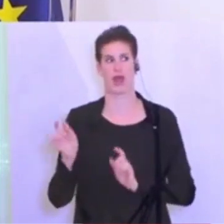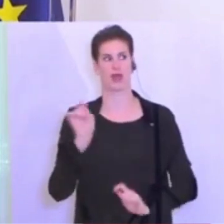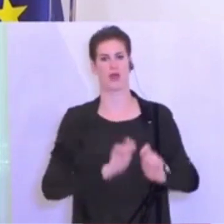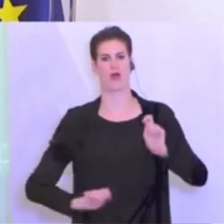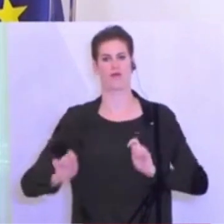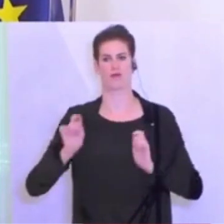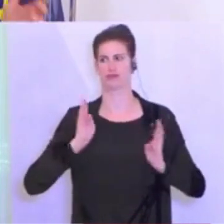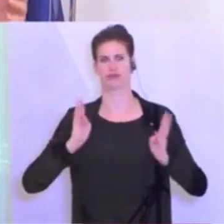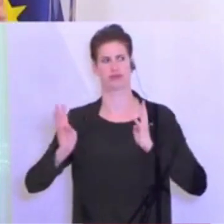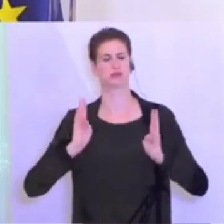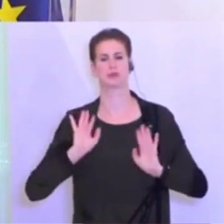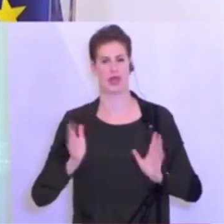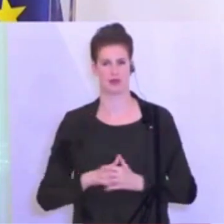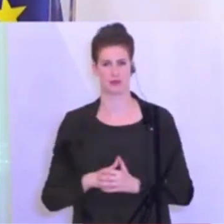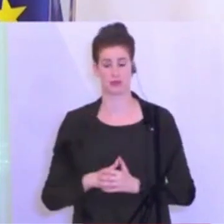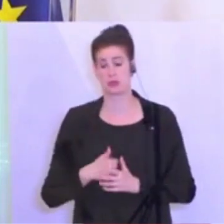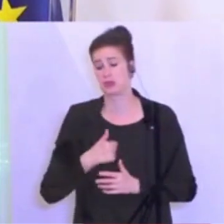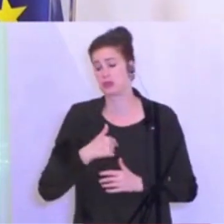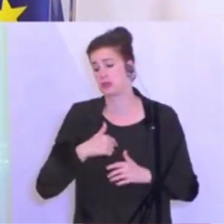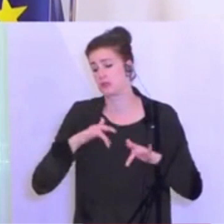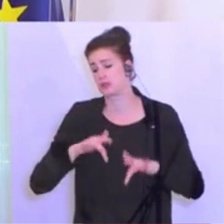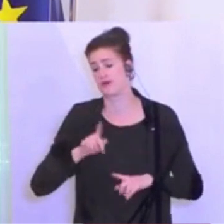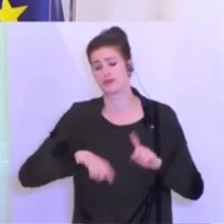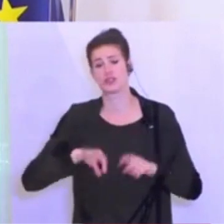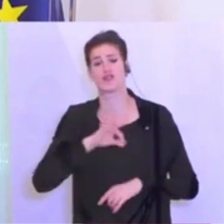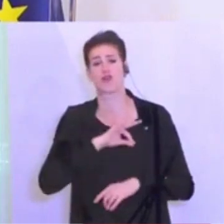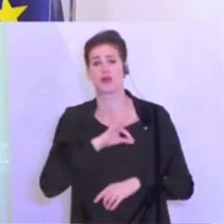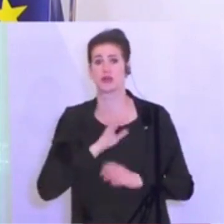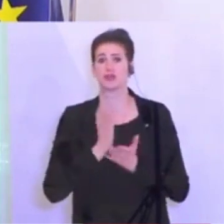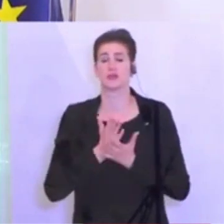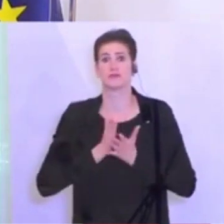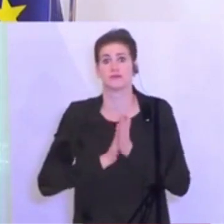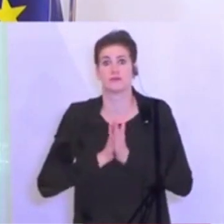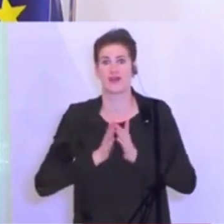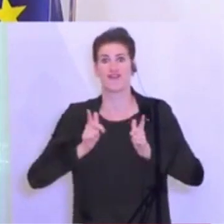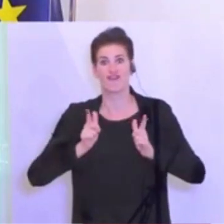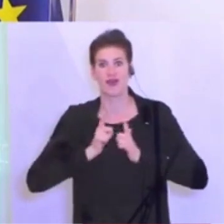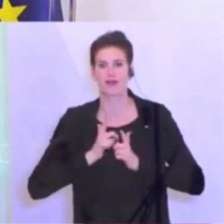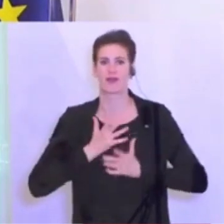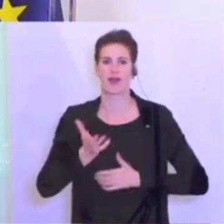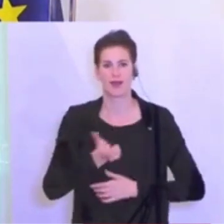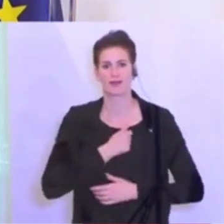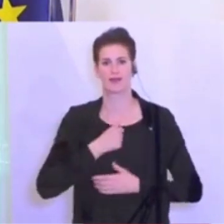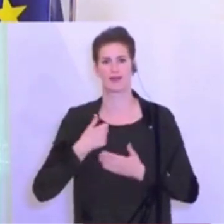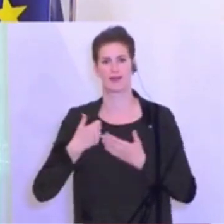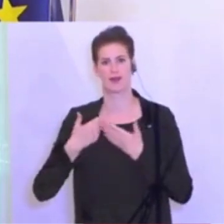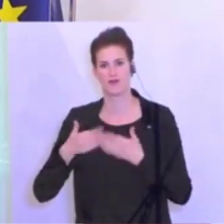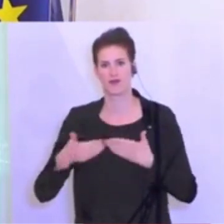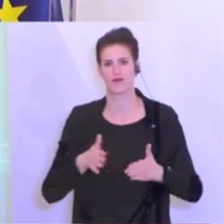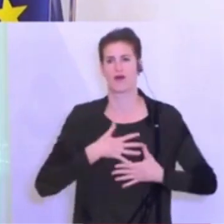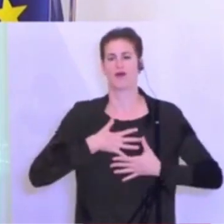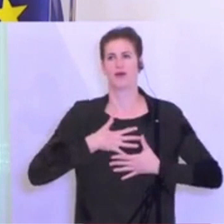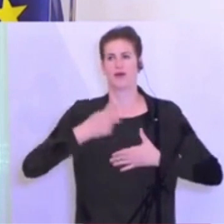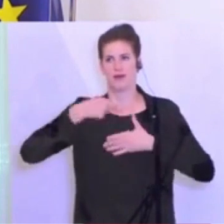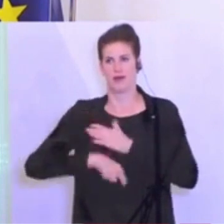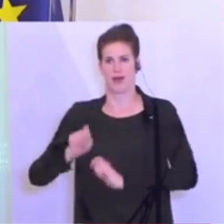brauche ich nach wie vor nicht. Und ich habe Freunde, die haben sehnlichst auf jeden Schritt der Öffnung gewartet und waren die Ersten überall. Wir leben in einer Demokratie,